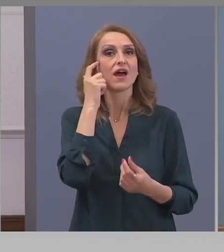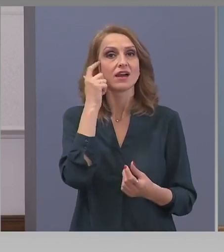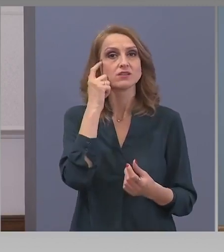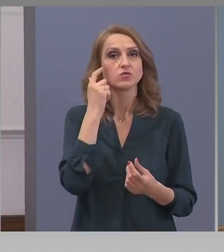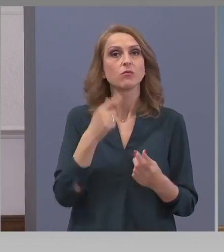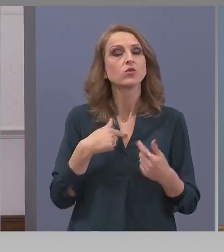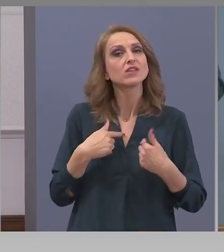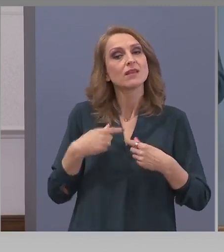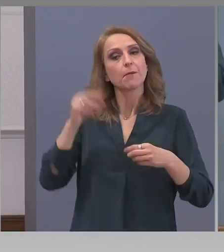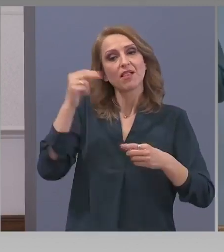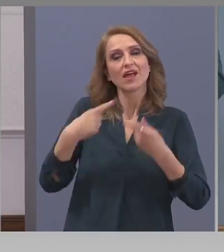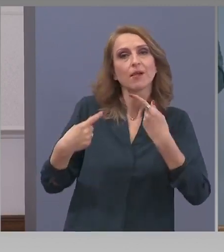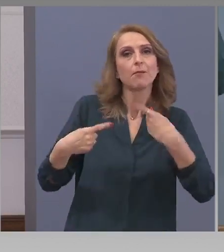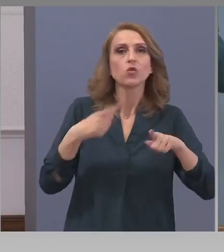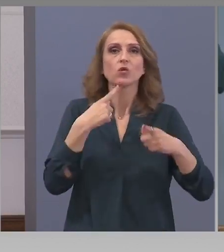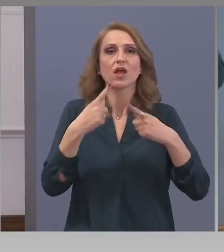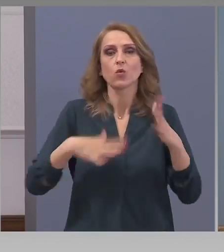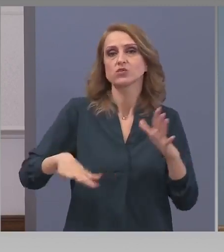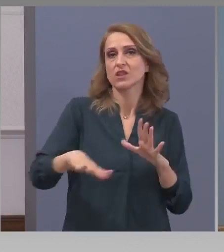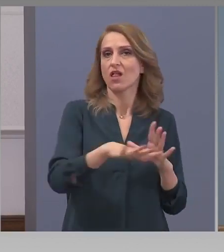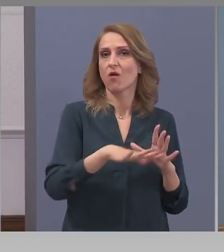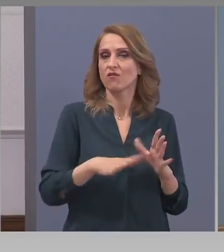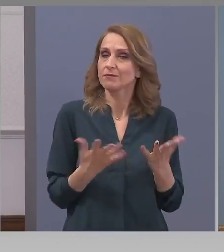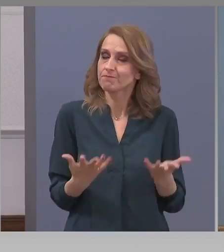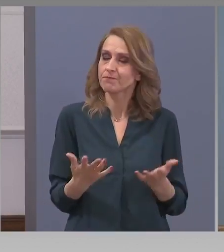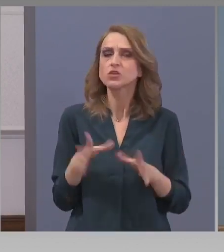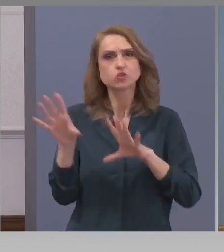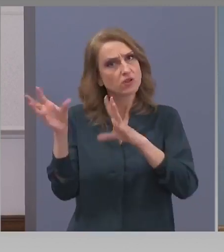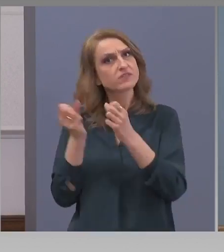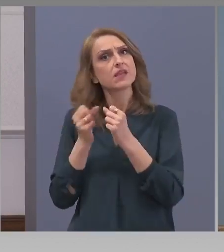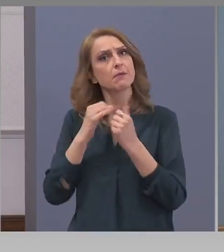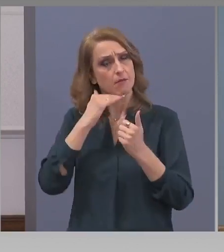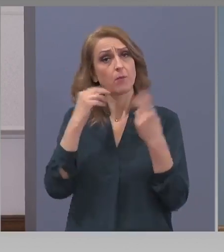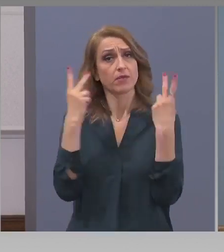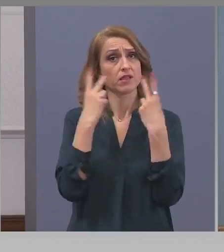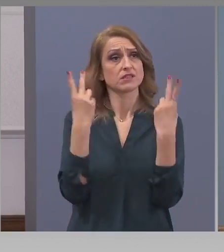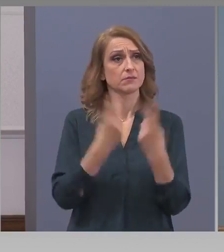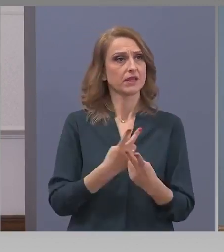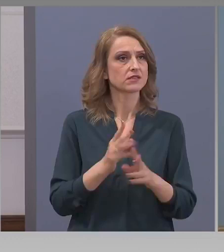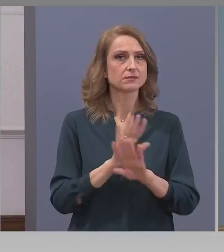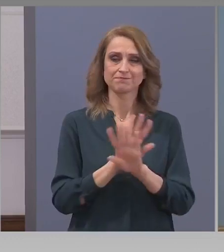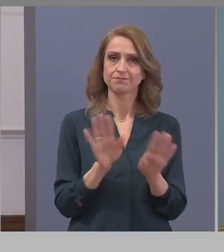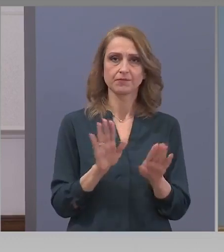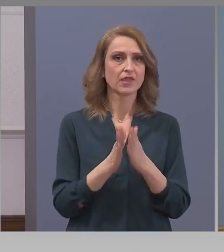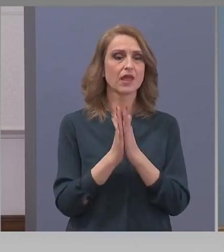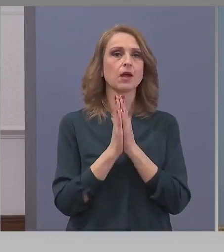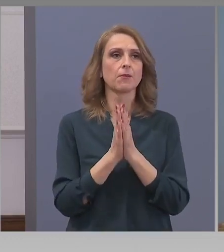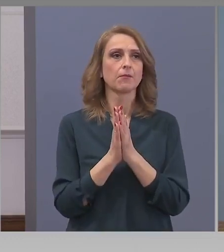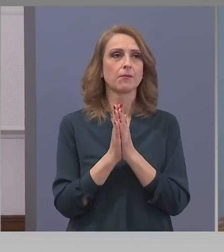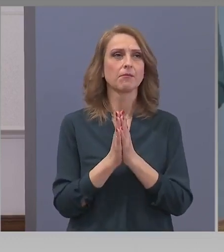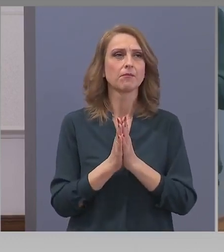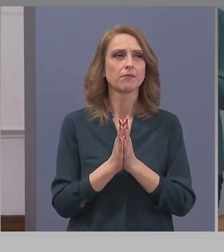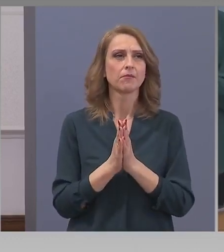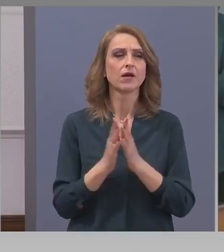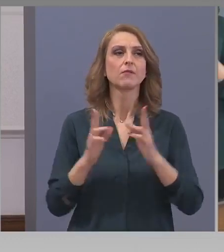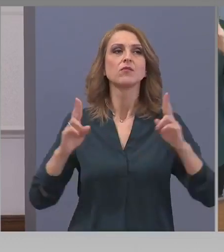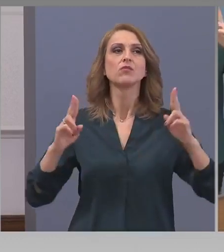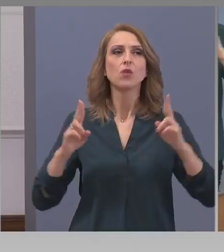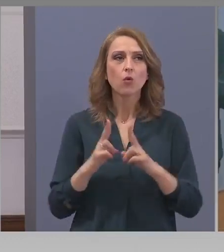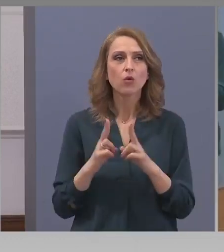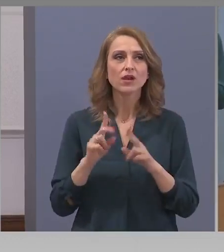условия, в които ние работиме. Наистина, извинявайте. Благодаря, Сачо. Моля ви, само не се чува. кратък въпрос